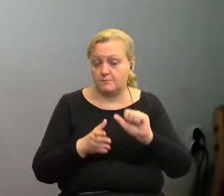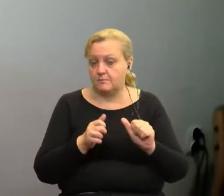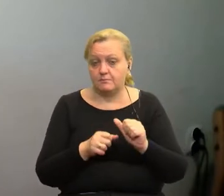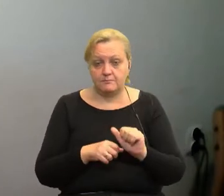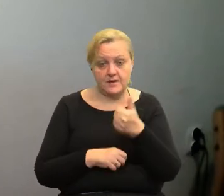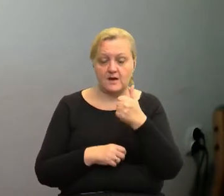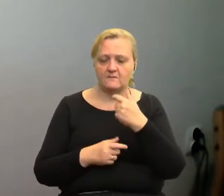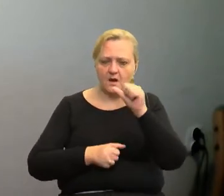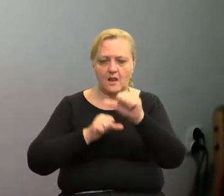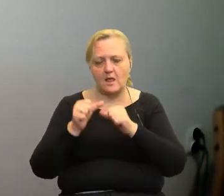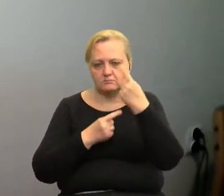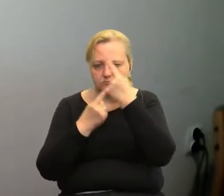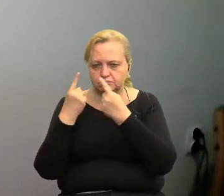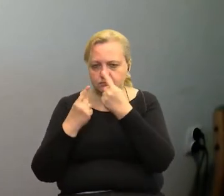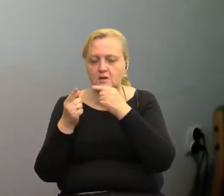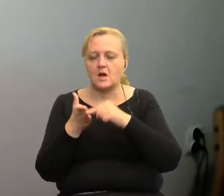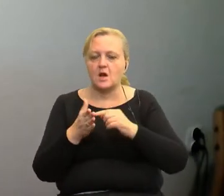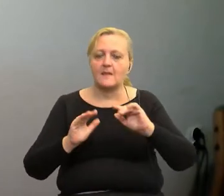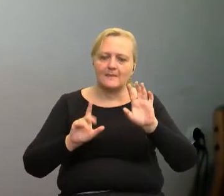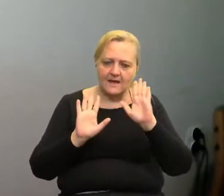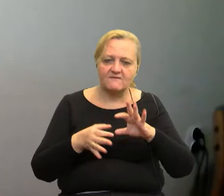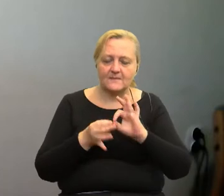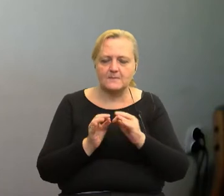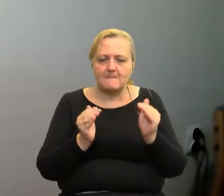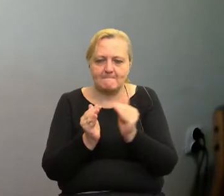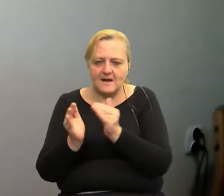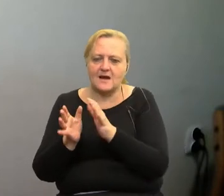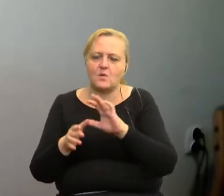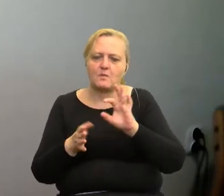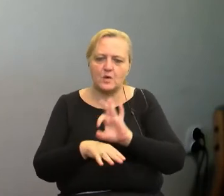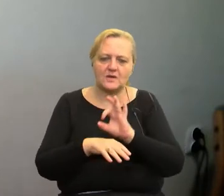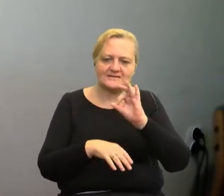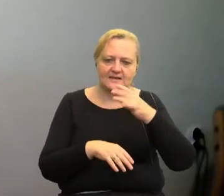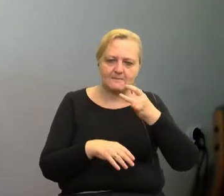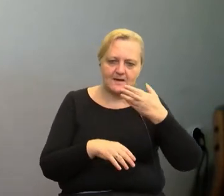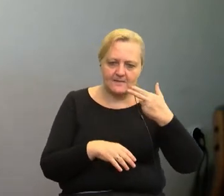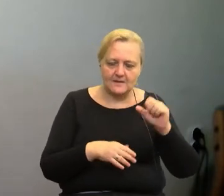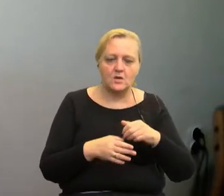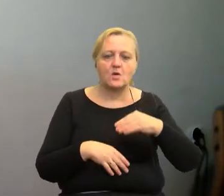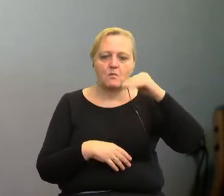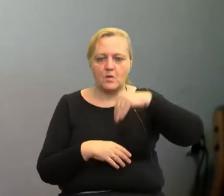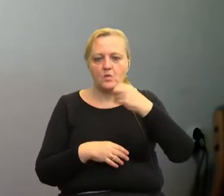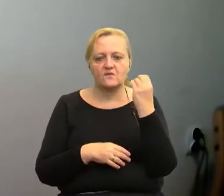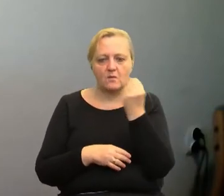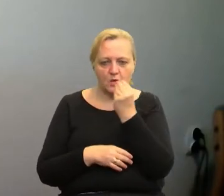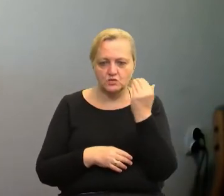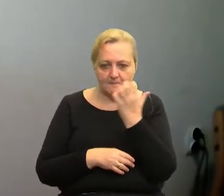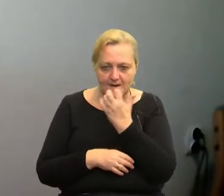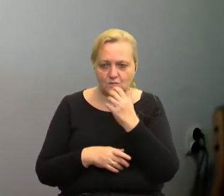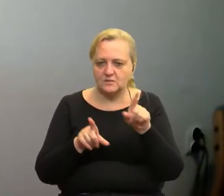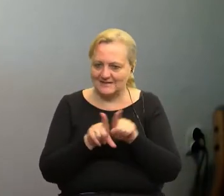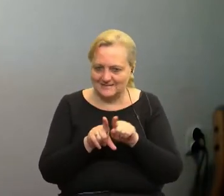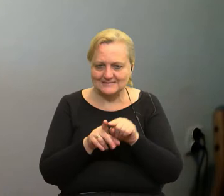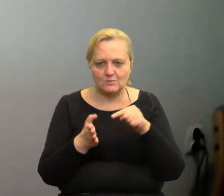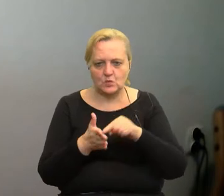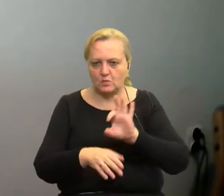lata, również w mniejszych projektach Sigmany, również w Południowym Bałtyku. No i